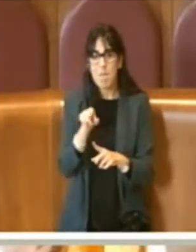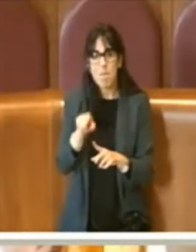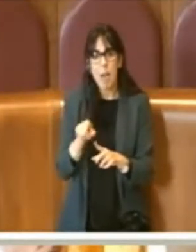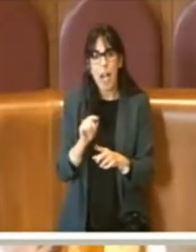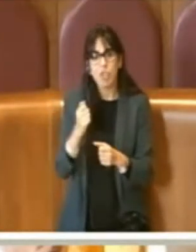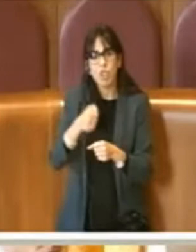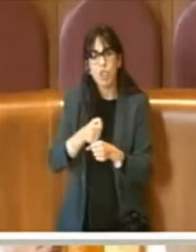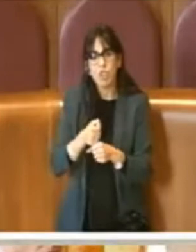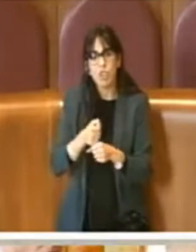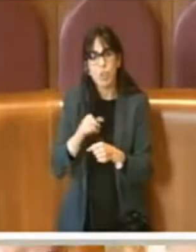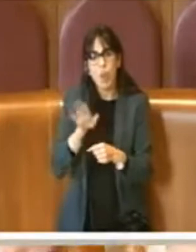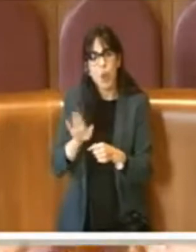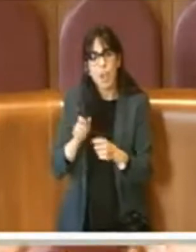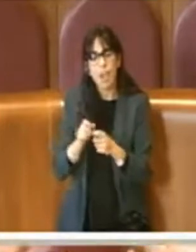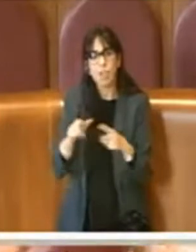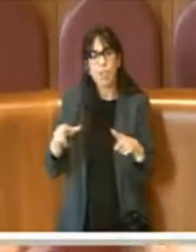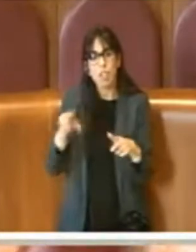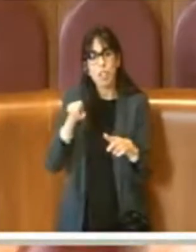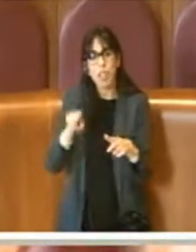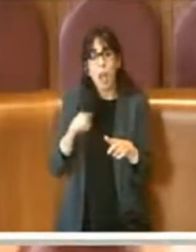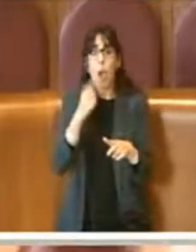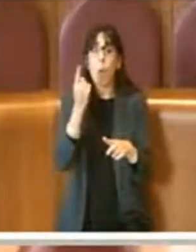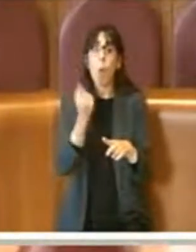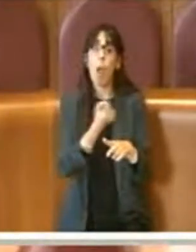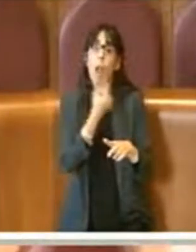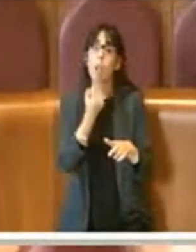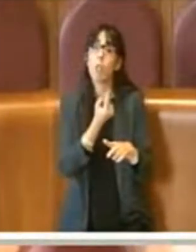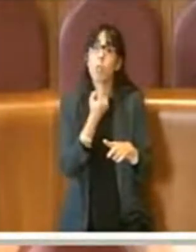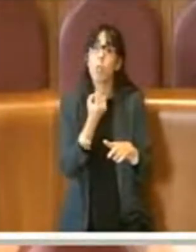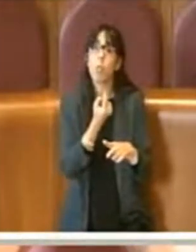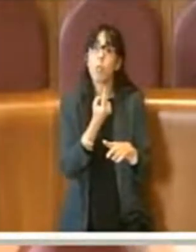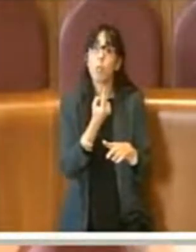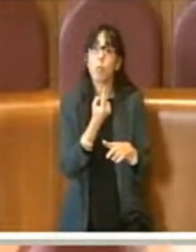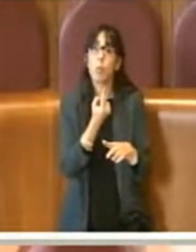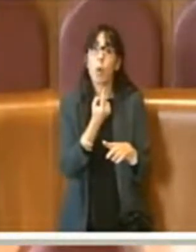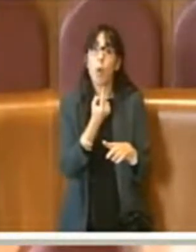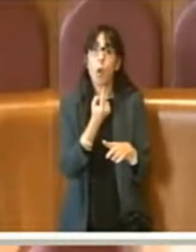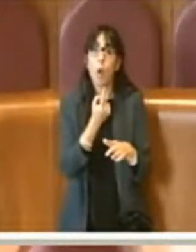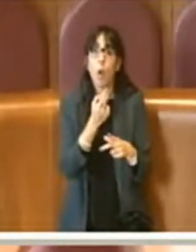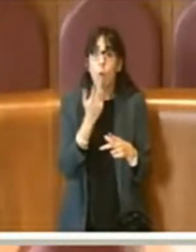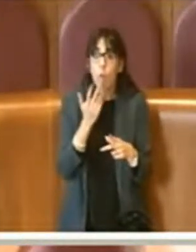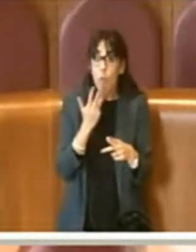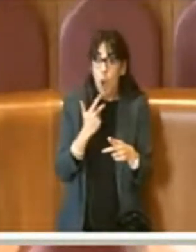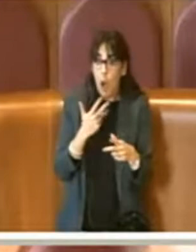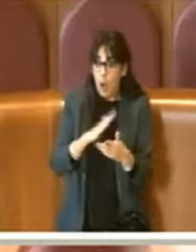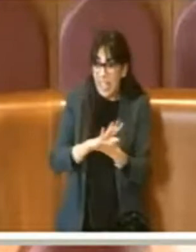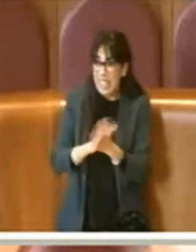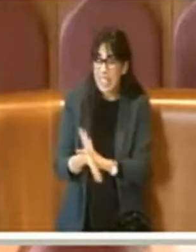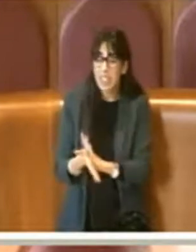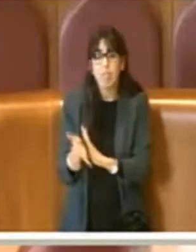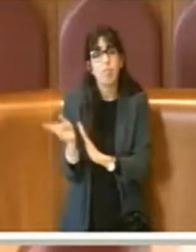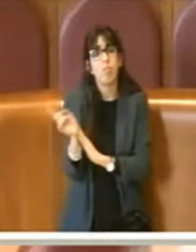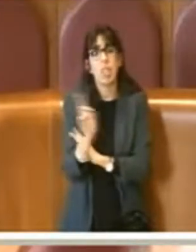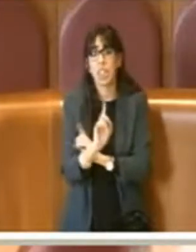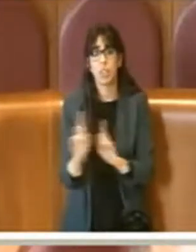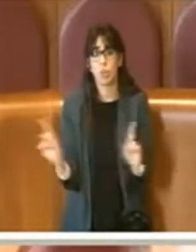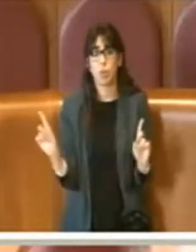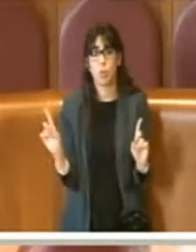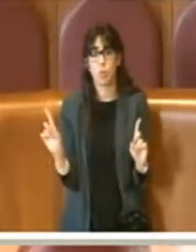nessuno ha mai cercato di infrangere, perché